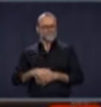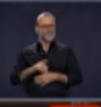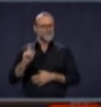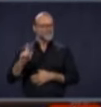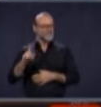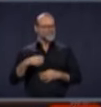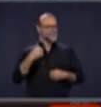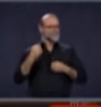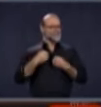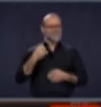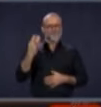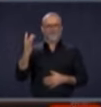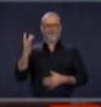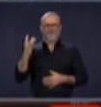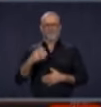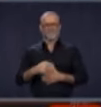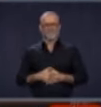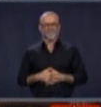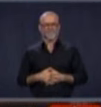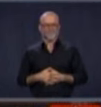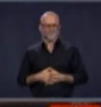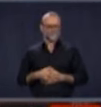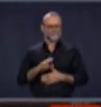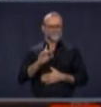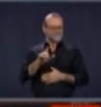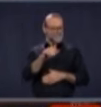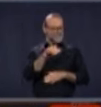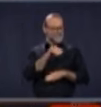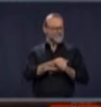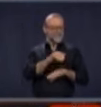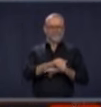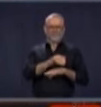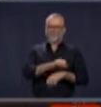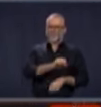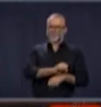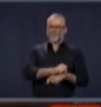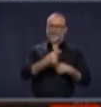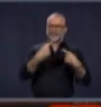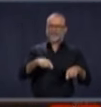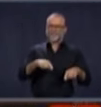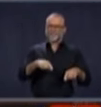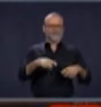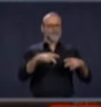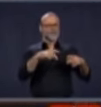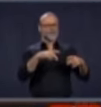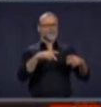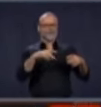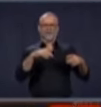très émue parce qu'avant son chiffre